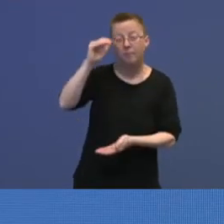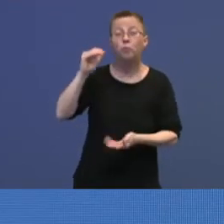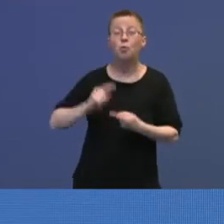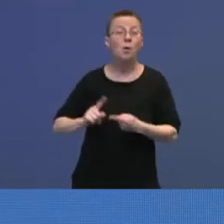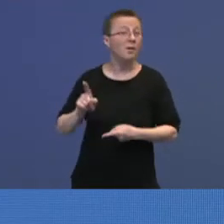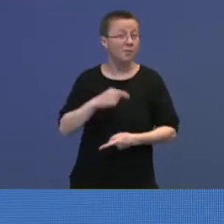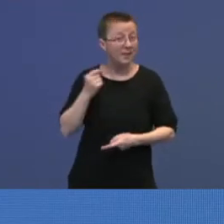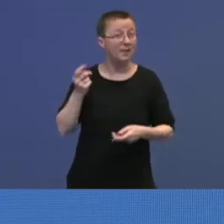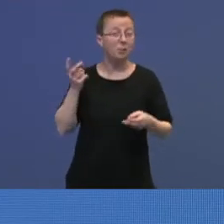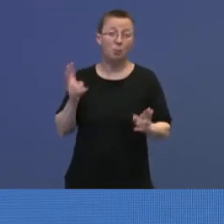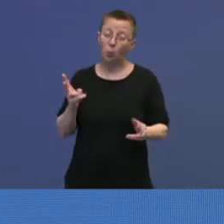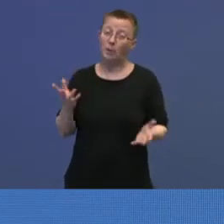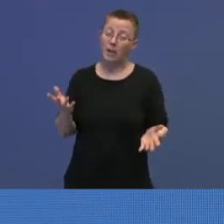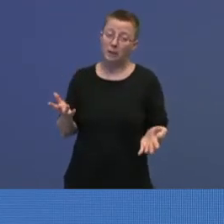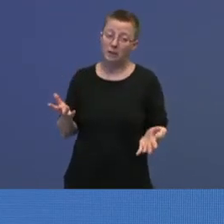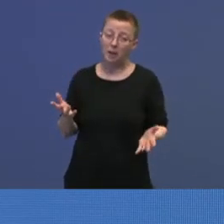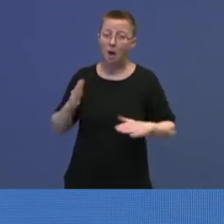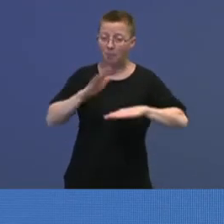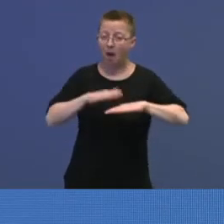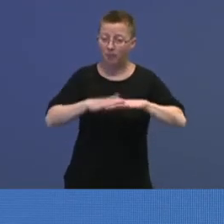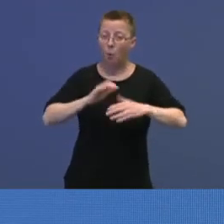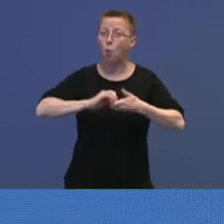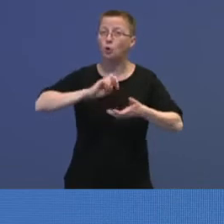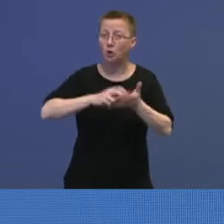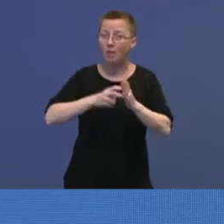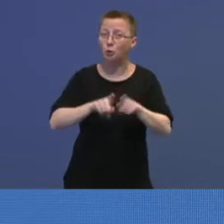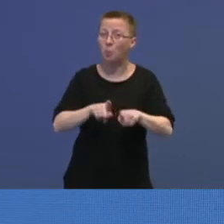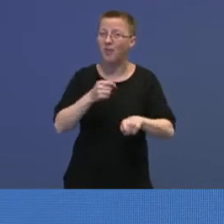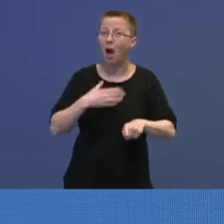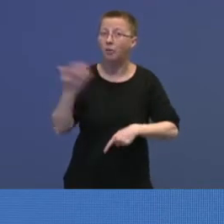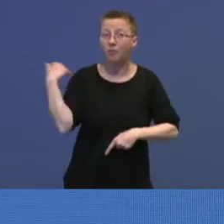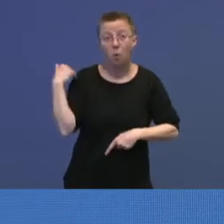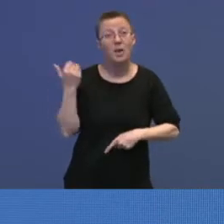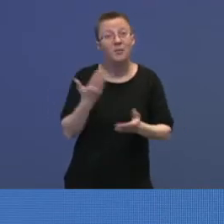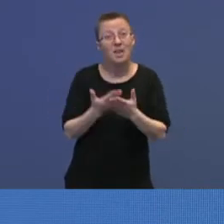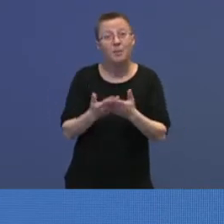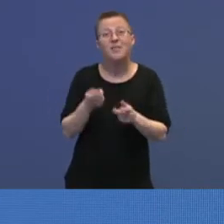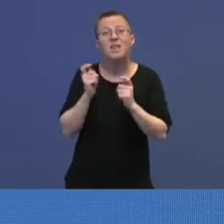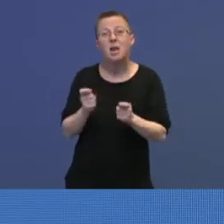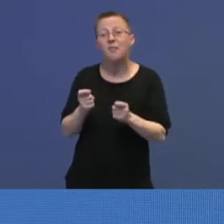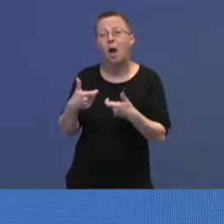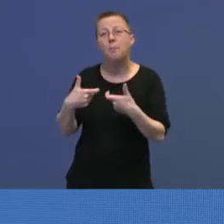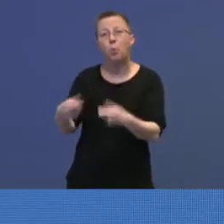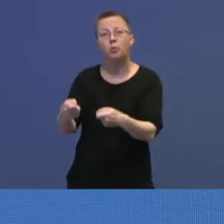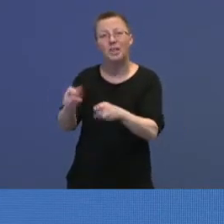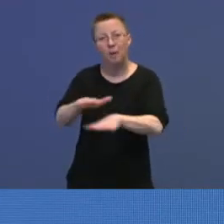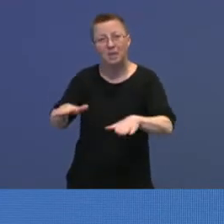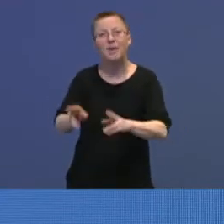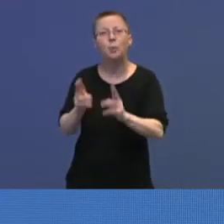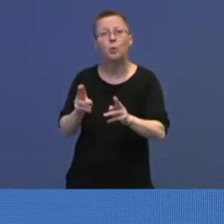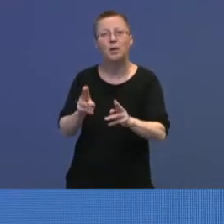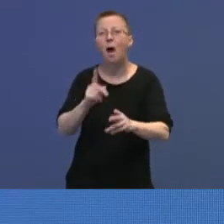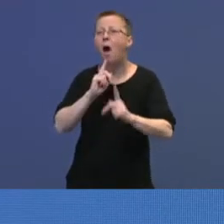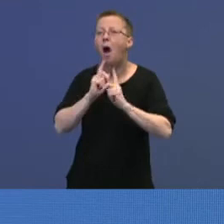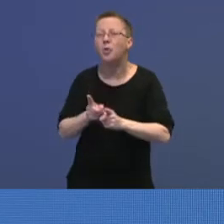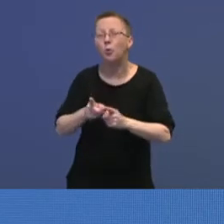Så vi bruker de planene og systemene vi hadde fra før. For eksempel når vi anskaffer mottaksplasser, så bruker vi anbudsrunder. Vi